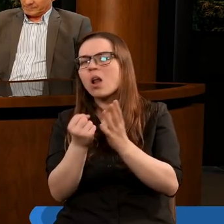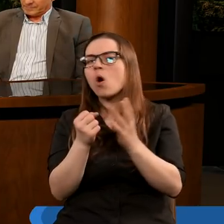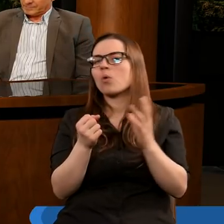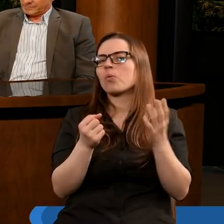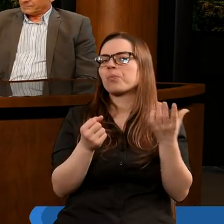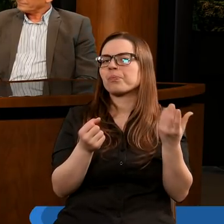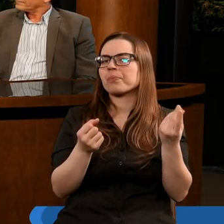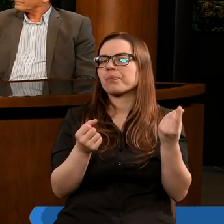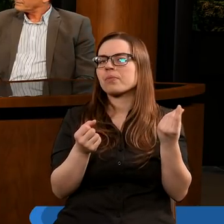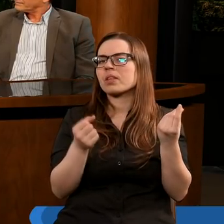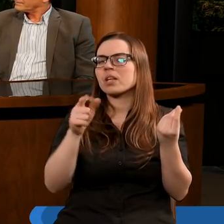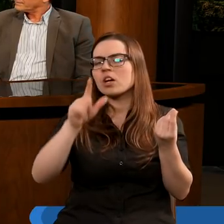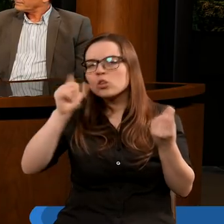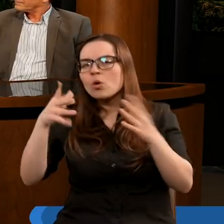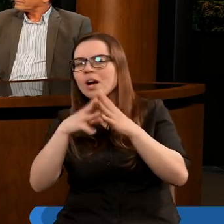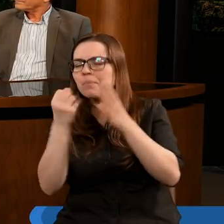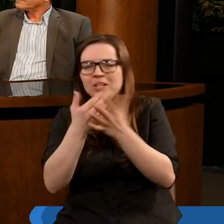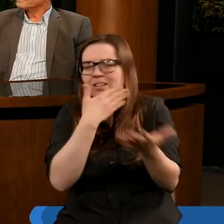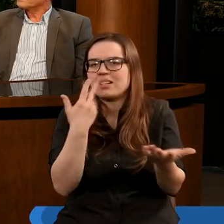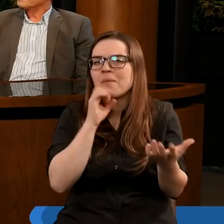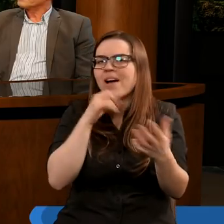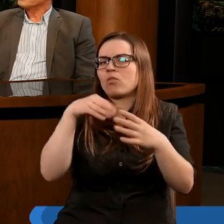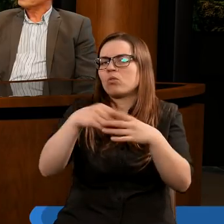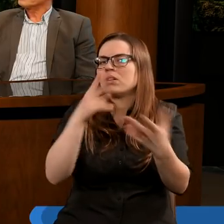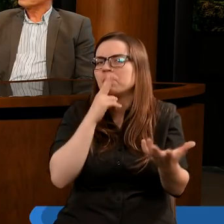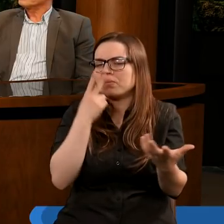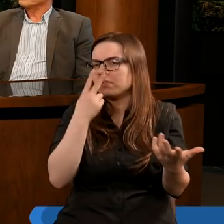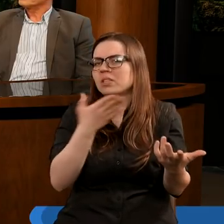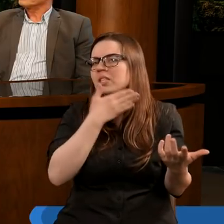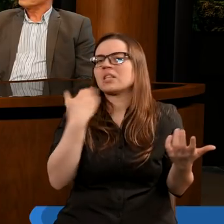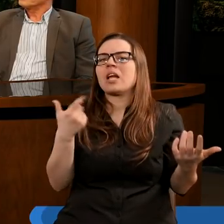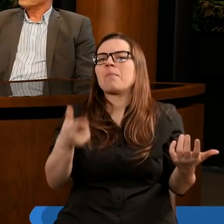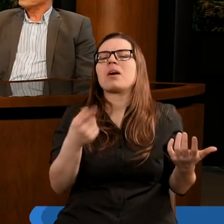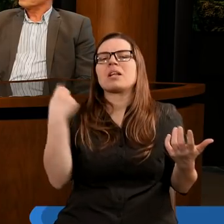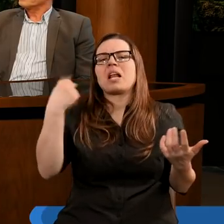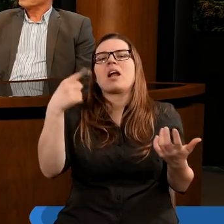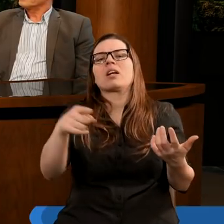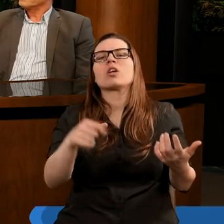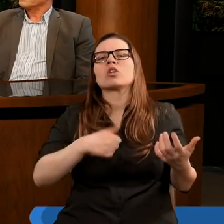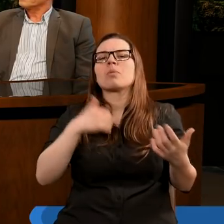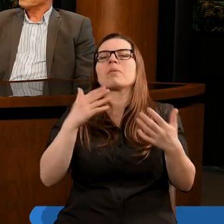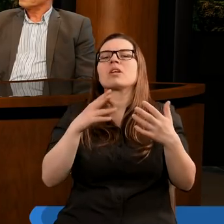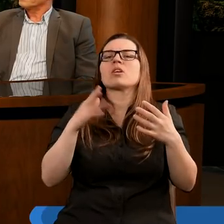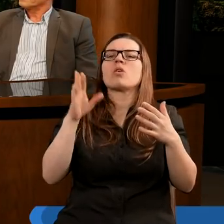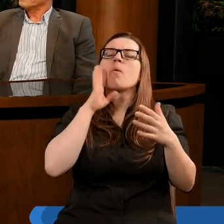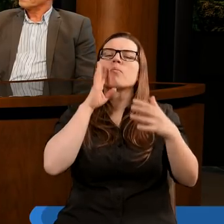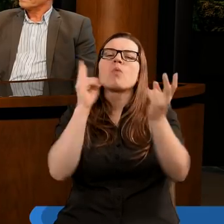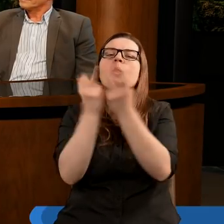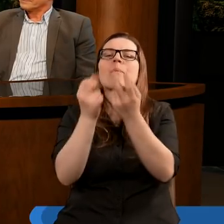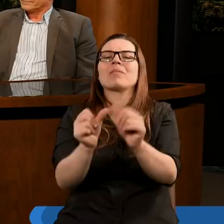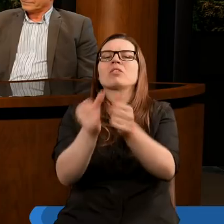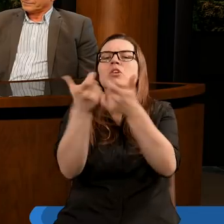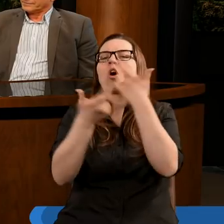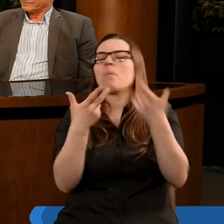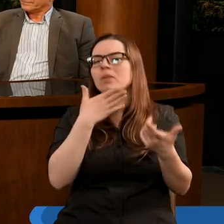jest ta, w której drugiego przykazania w ogóle nie ma. Prawda? Nie ma zakazu tego, aby czcić jakieś podobizny.